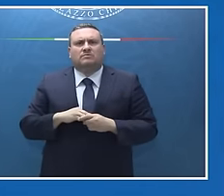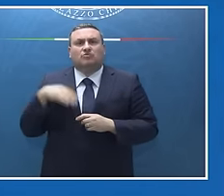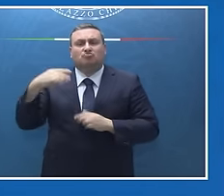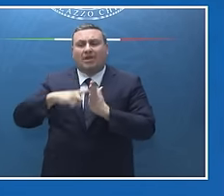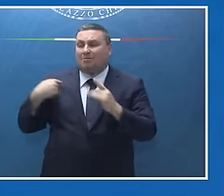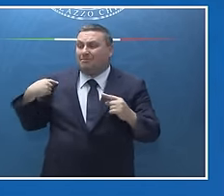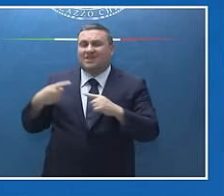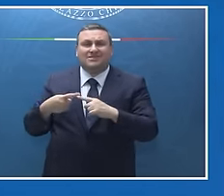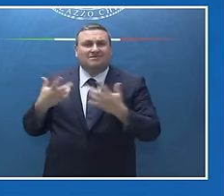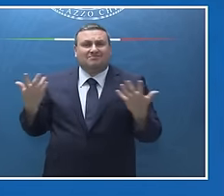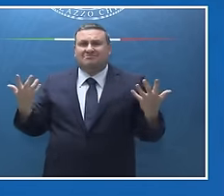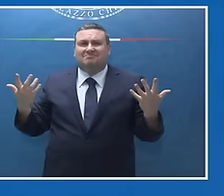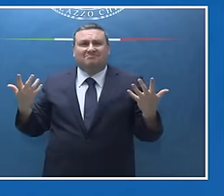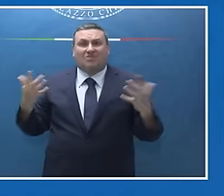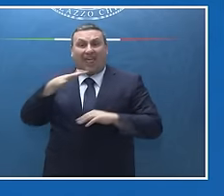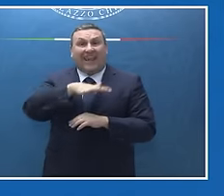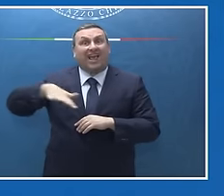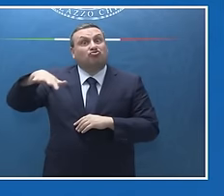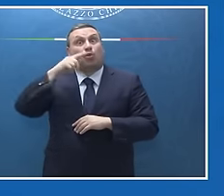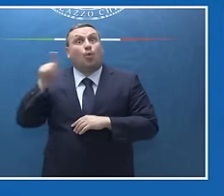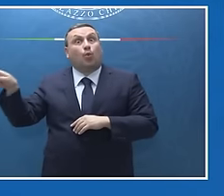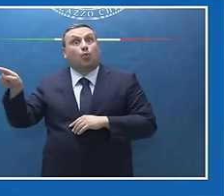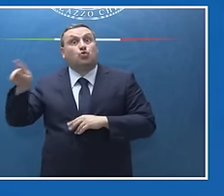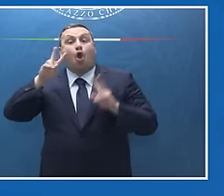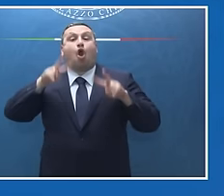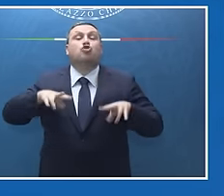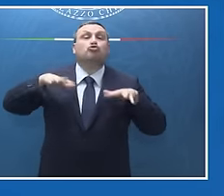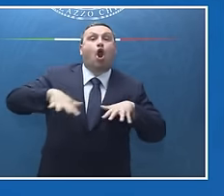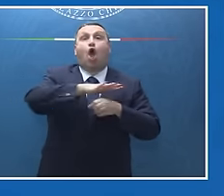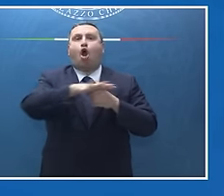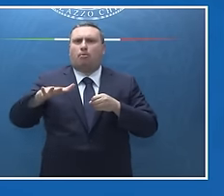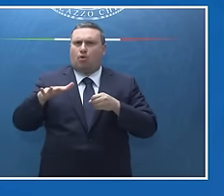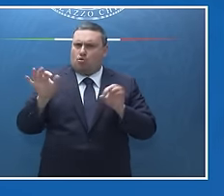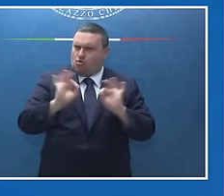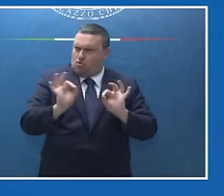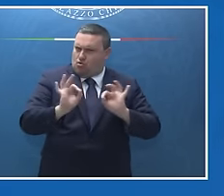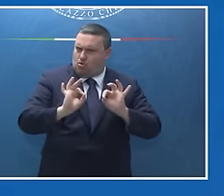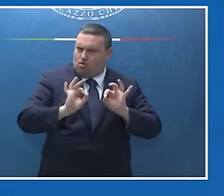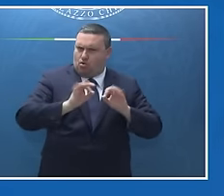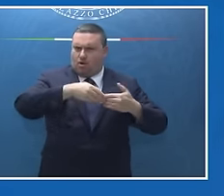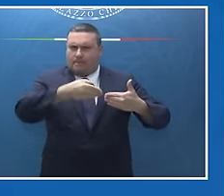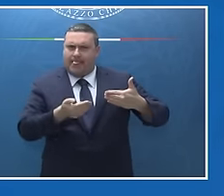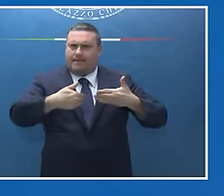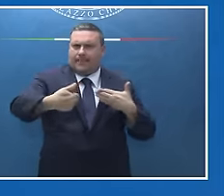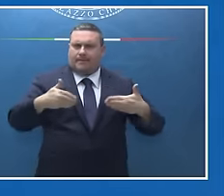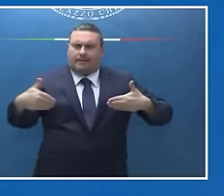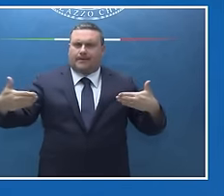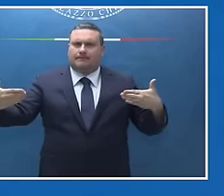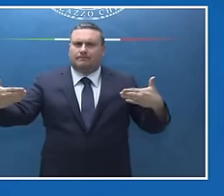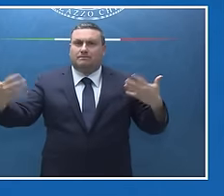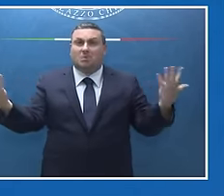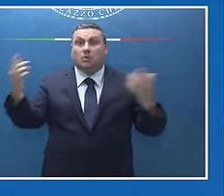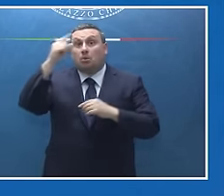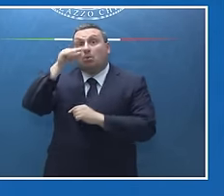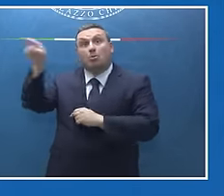queste regioni per intero. Quindi, pare che se la proposta del Presidente